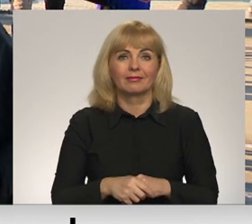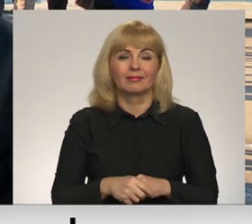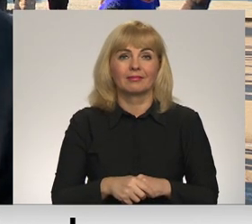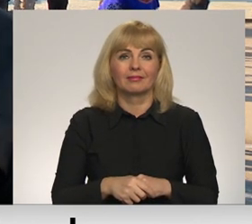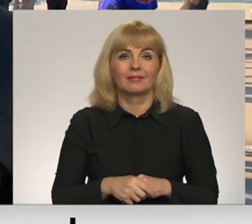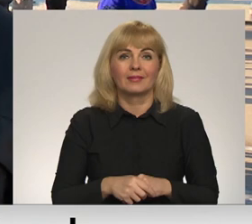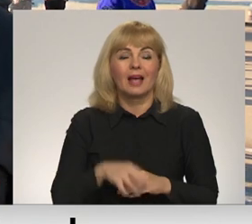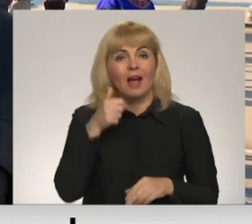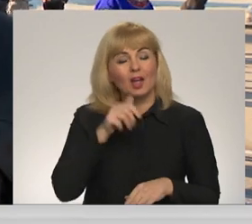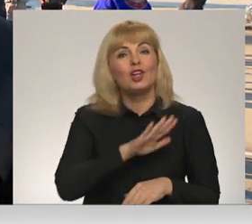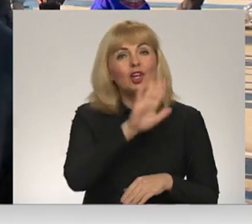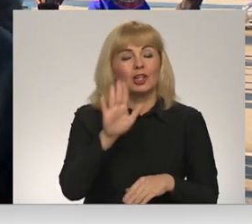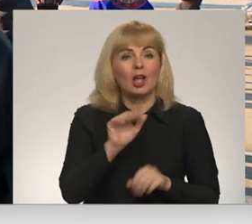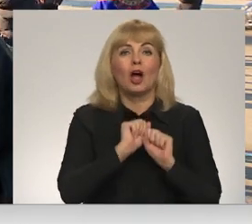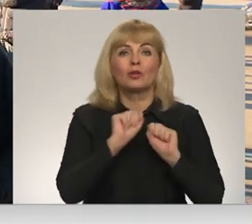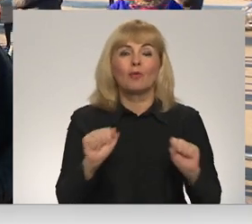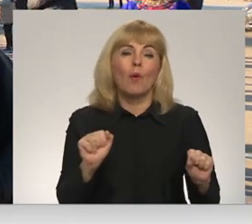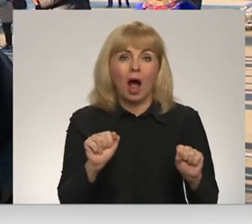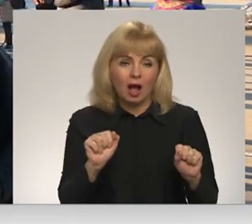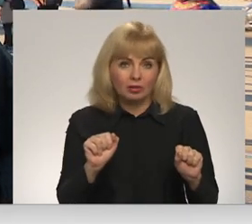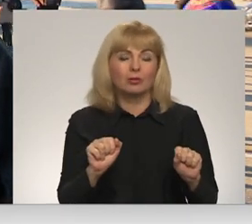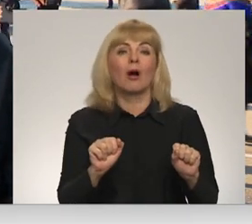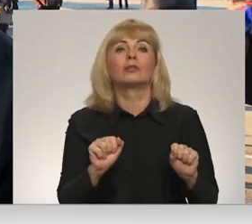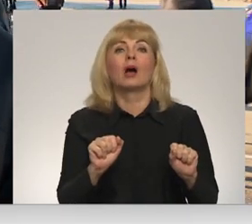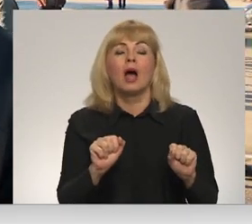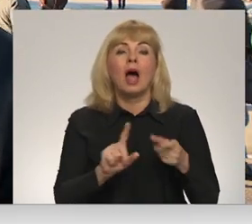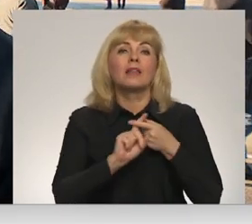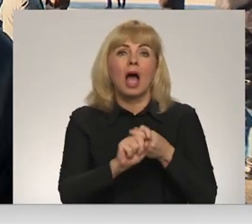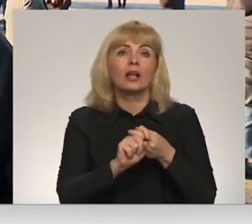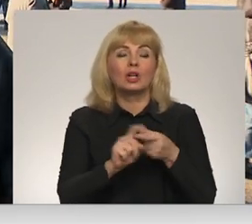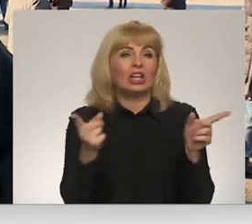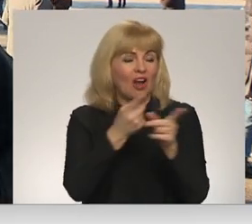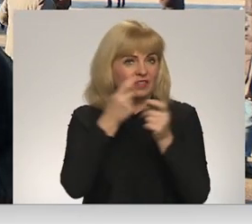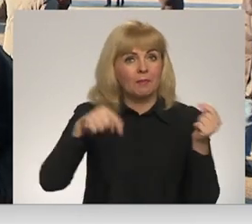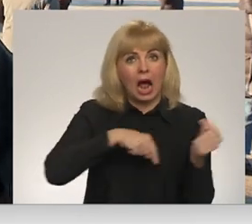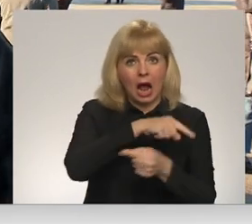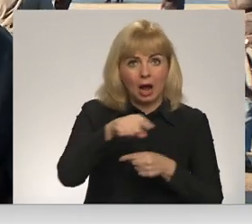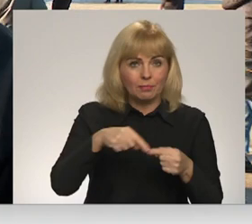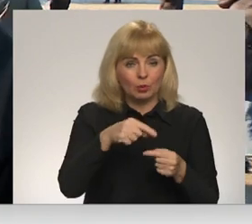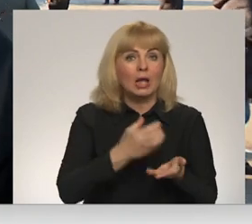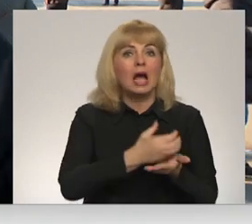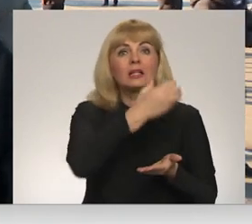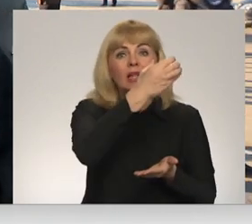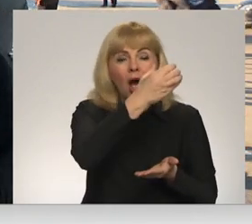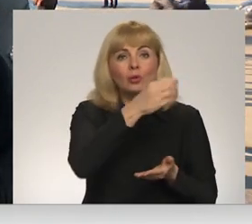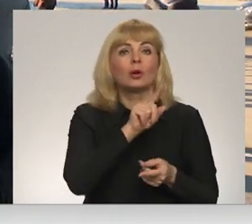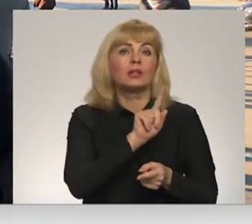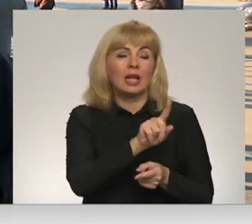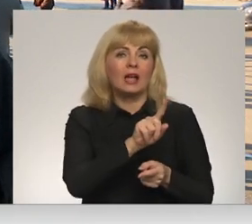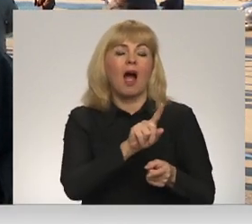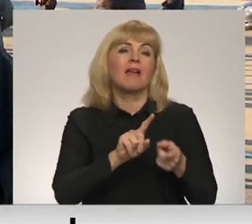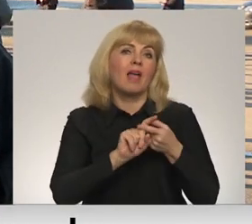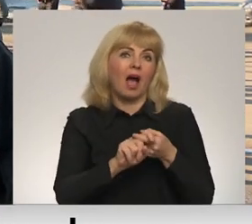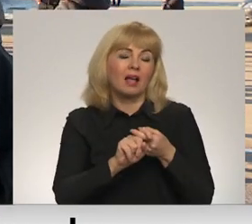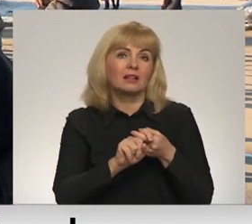Tikdienā mēs nodrošinām neatkarīgas informācijas aprita valstī un šajā tornī vēsturiski vienmēr bijis pasaules tikai neatkarīgās valsts